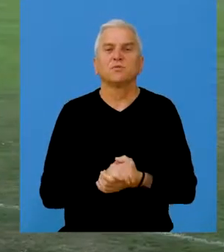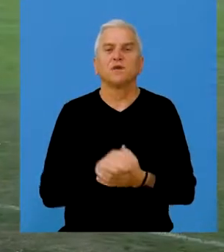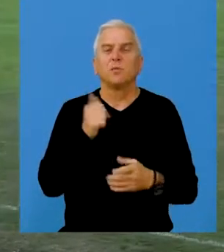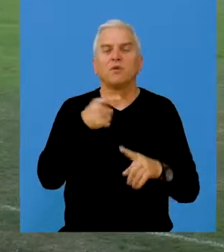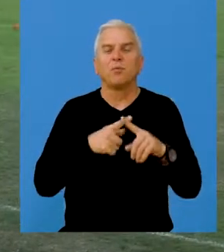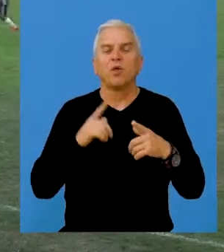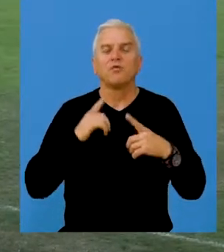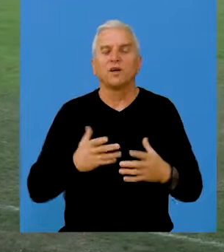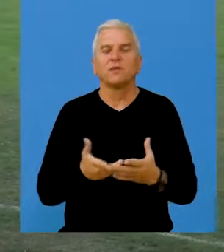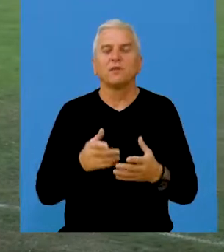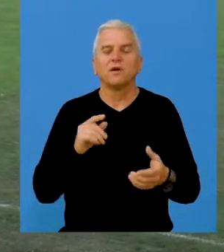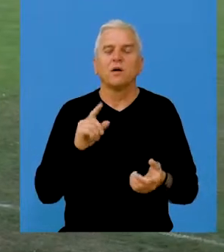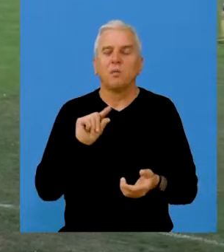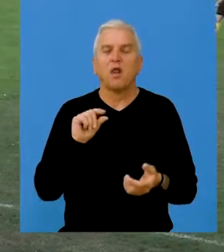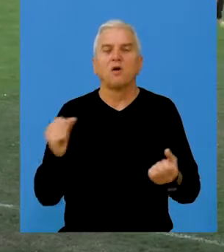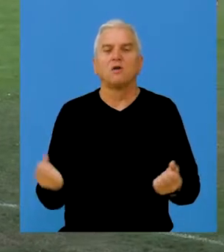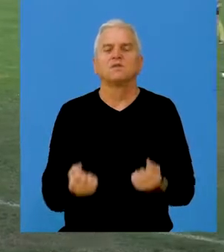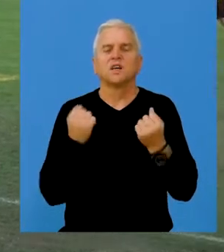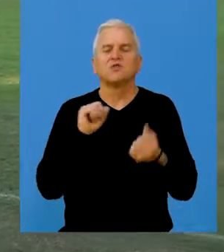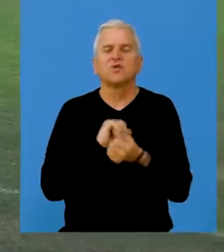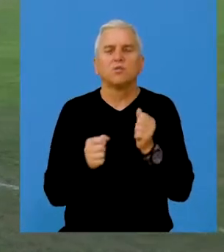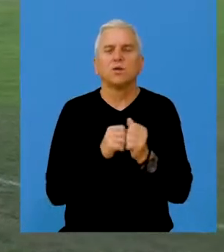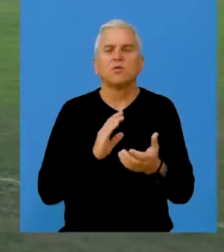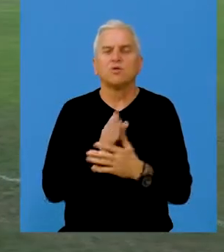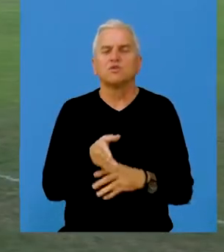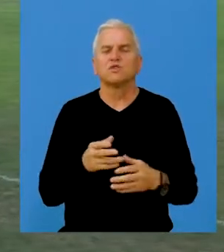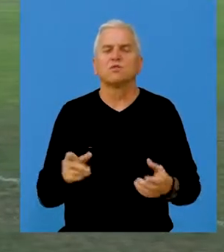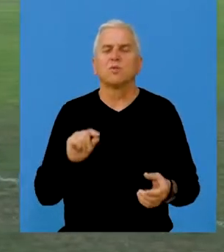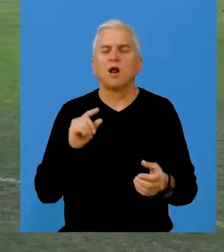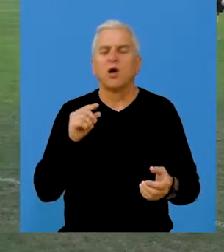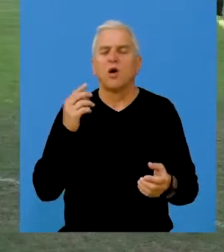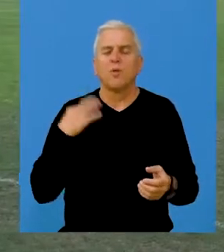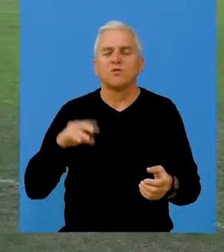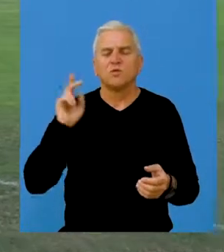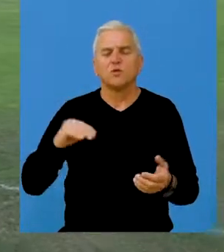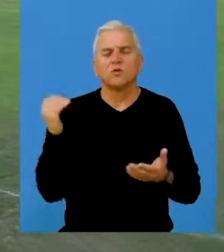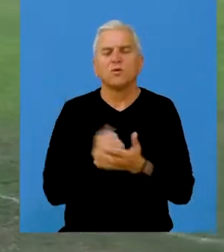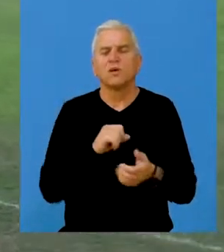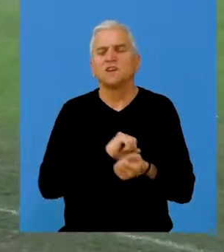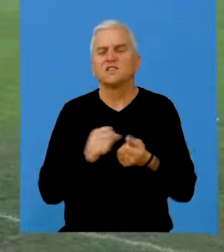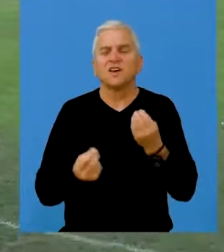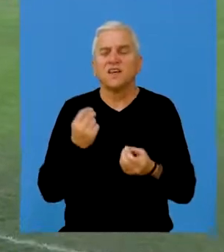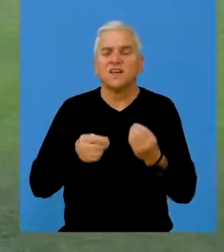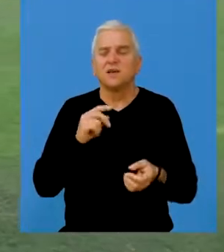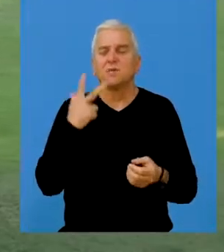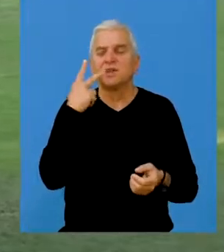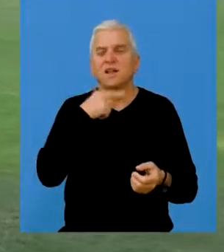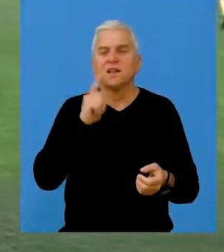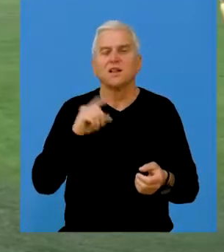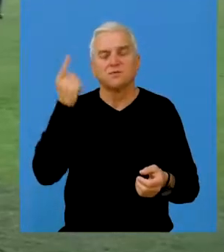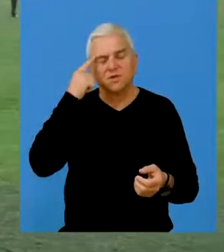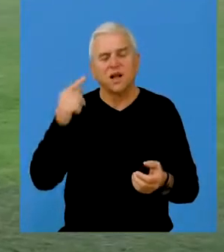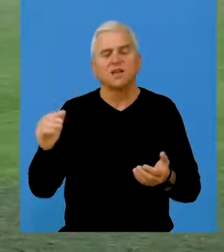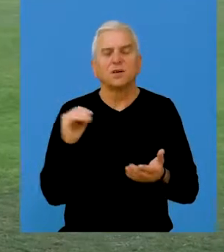minutu. Prvo polu vreme, opet napeto malo, ušli smo u utekmicu gde moramo konačno da pobedimo, sve u utekmici igramo dobro, ali evo već tri